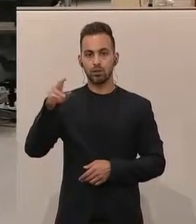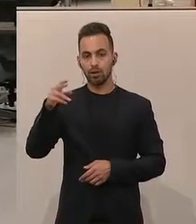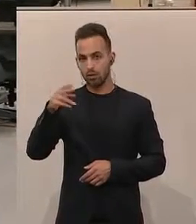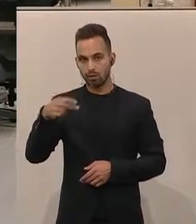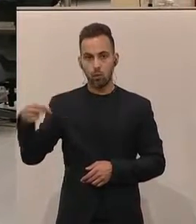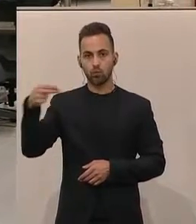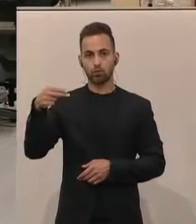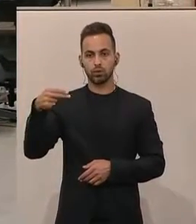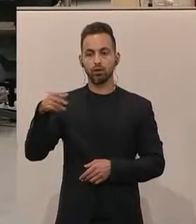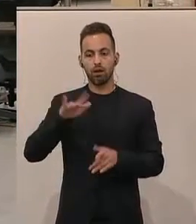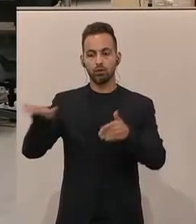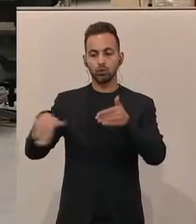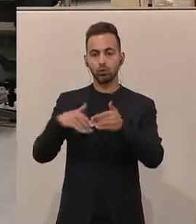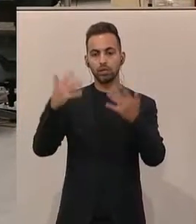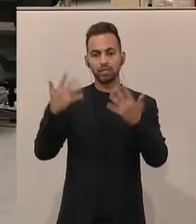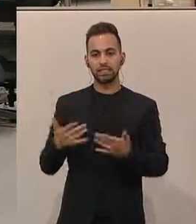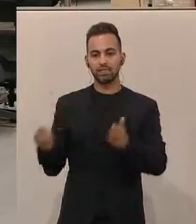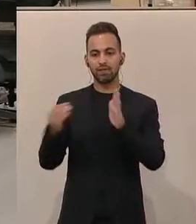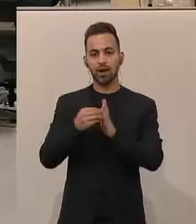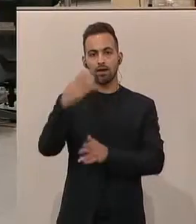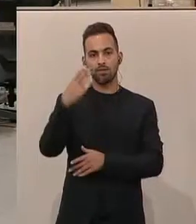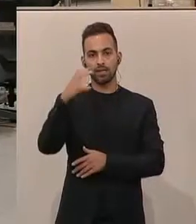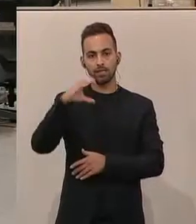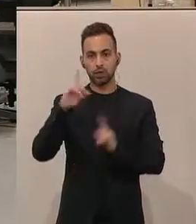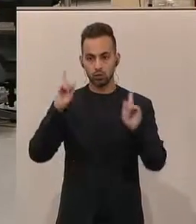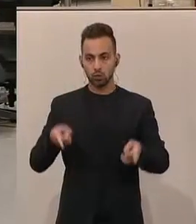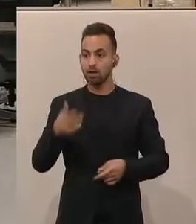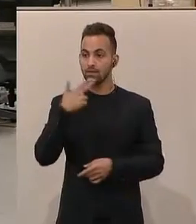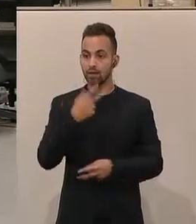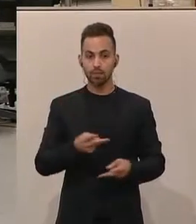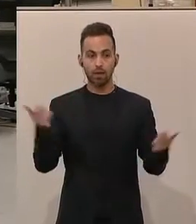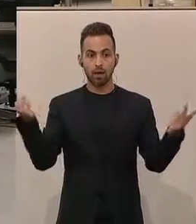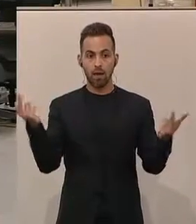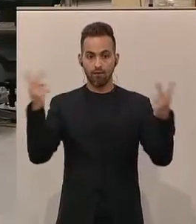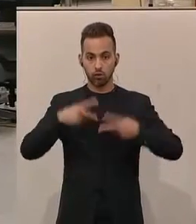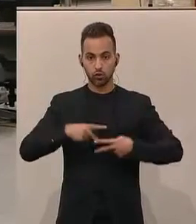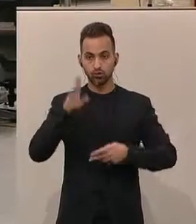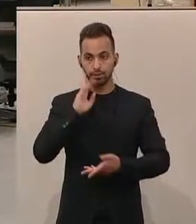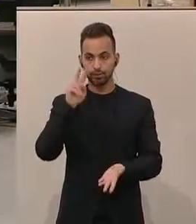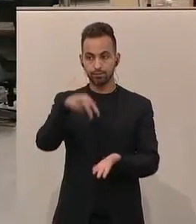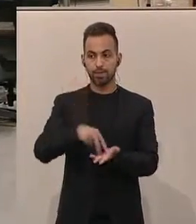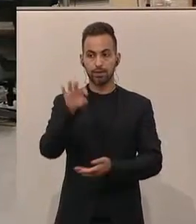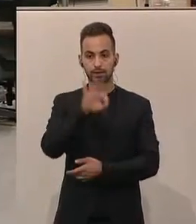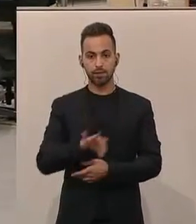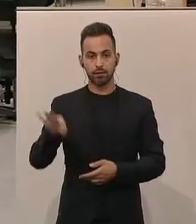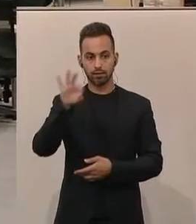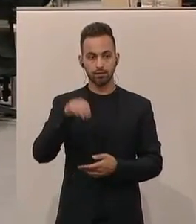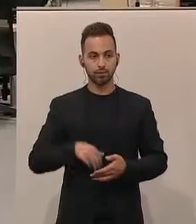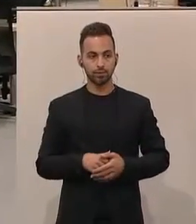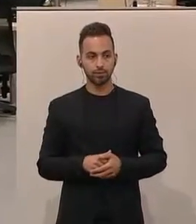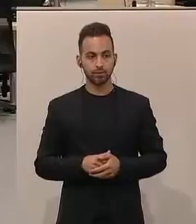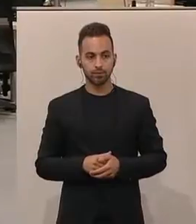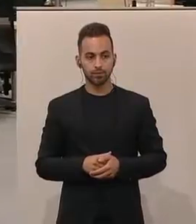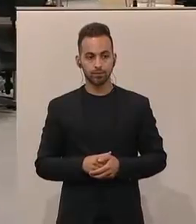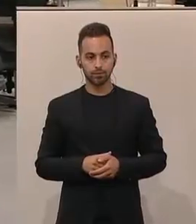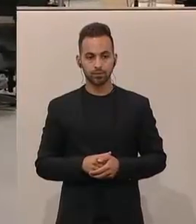Zusatzantrag betreffend Einfügung einer Ziffer 4c eingebracht. Wer mit dem einverstanden ist, den bitte ich um ein Zeichen der Zustimmung.